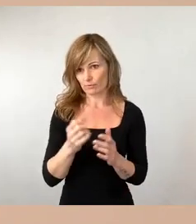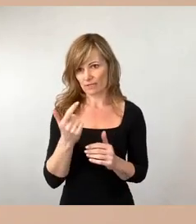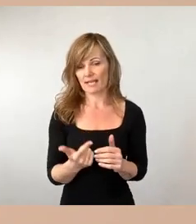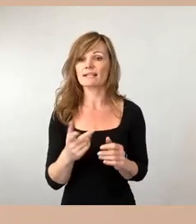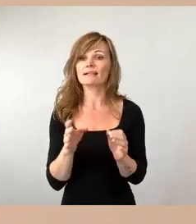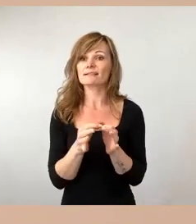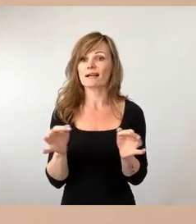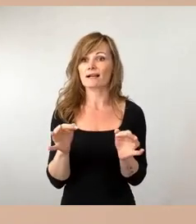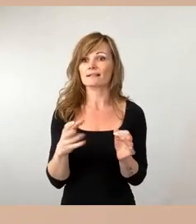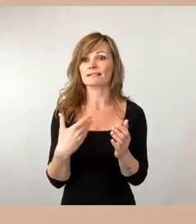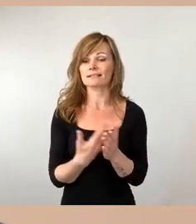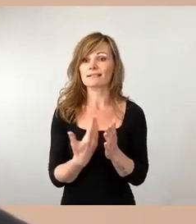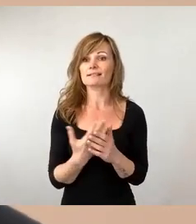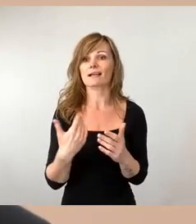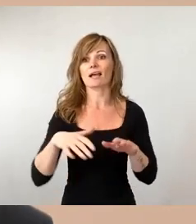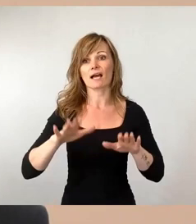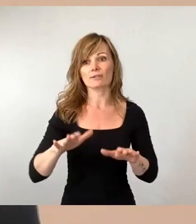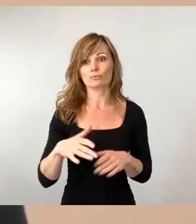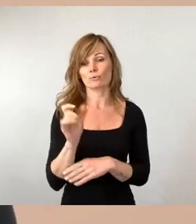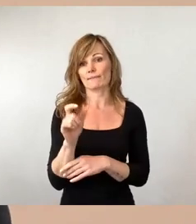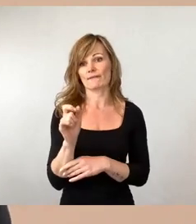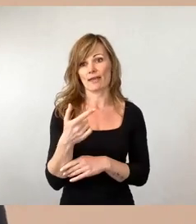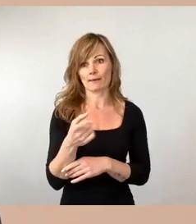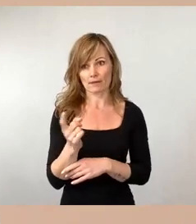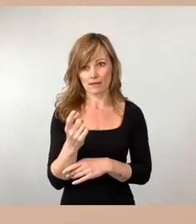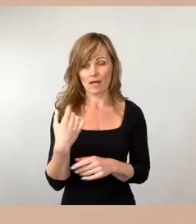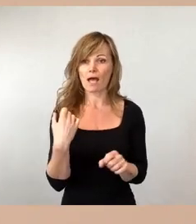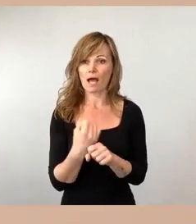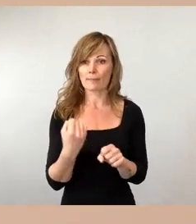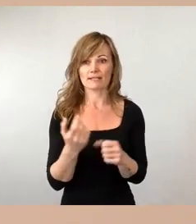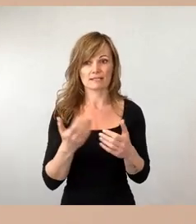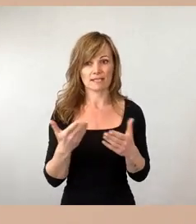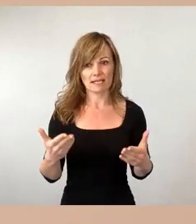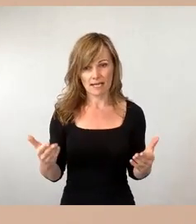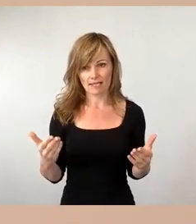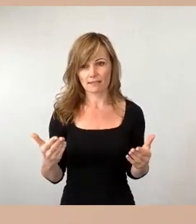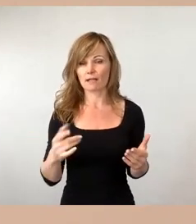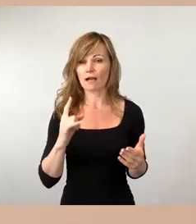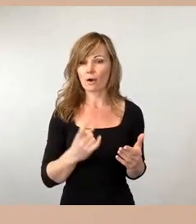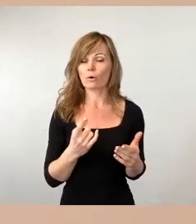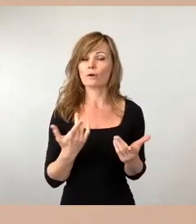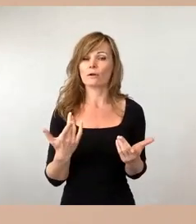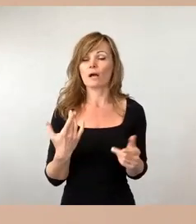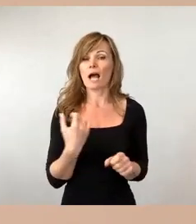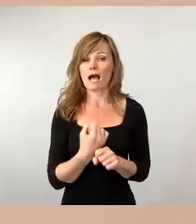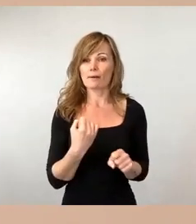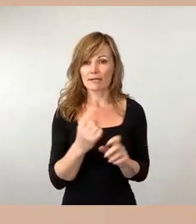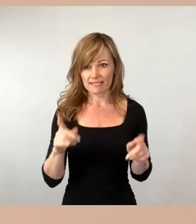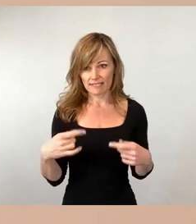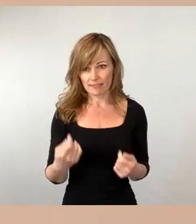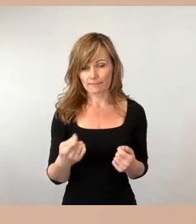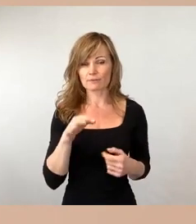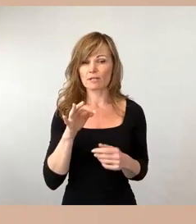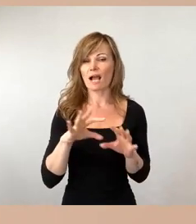Asylbewerber Arbeitsgelegenheiten auch als Arbeitsergebnis der Allgemeinheit förderlich